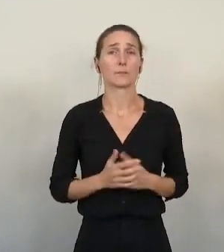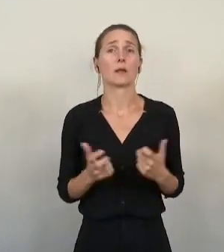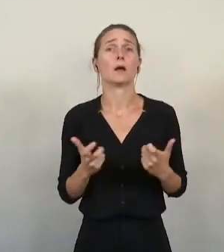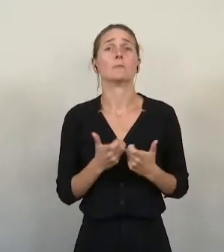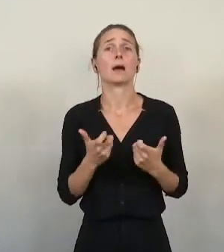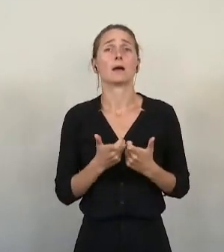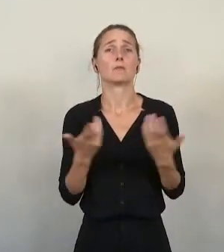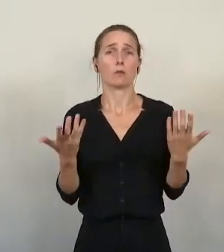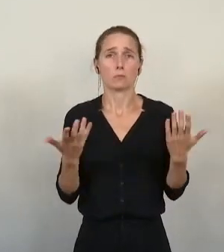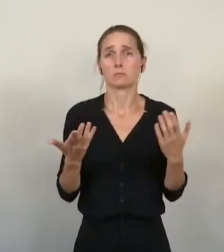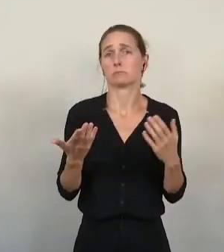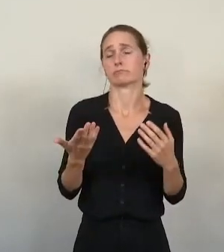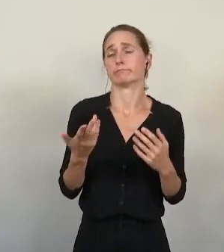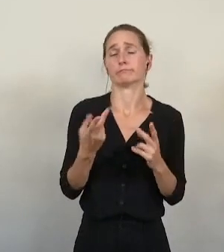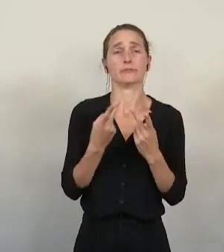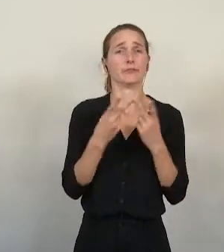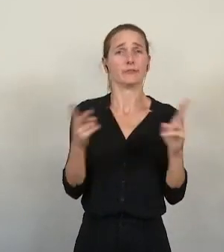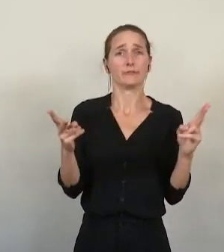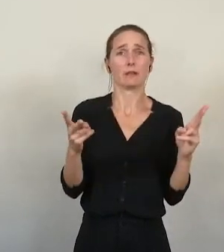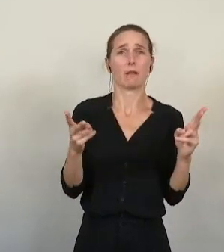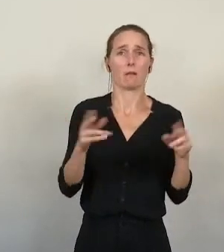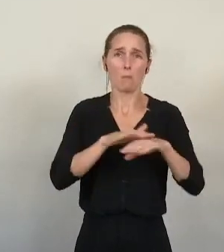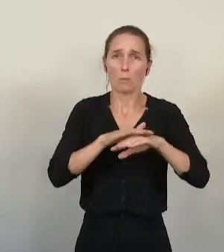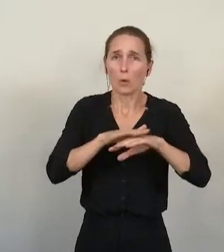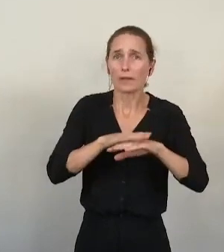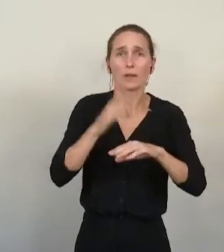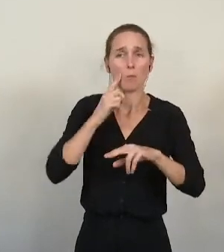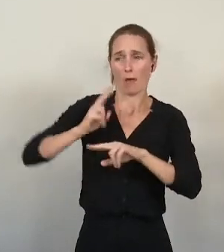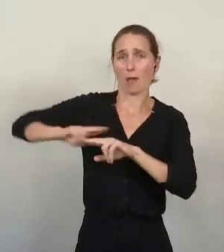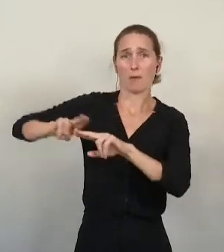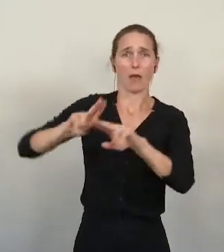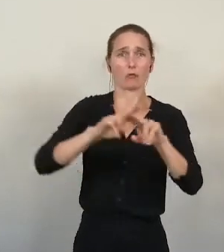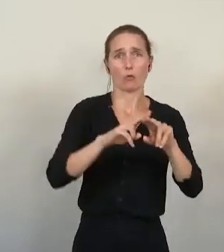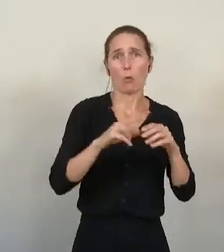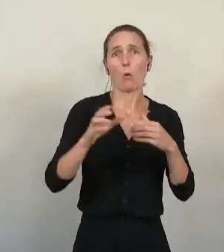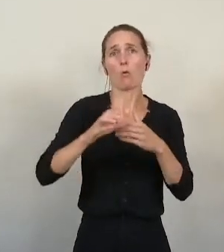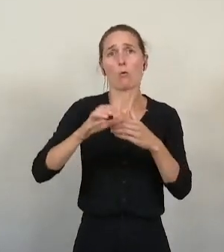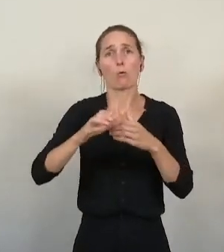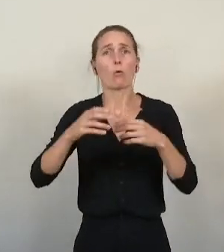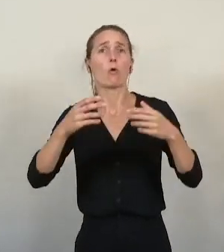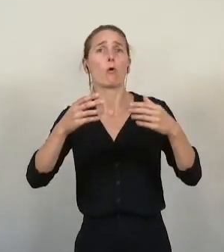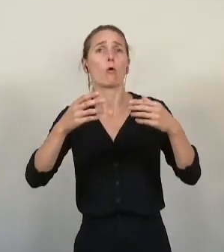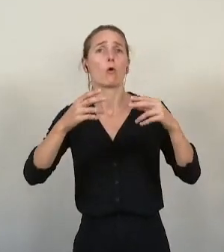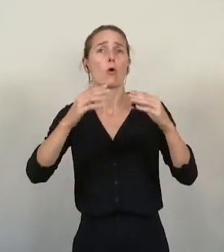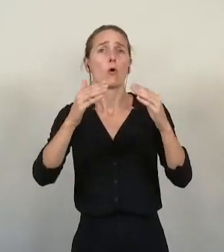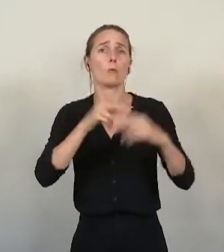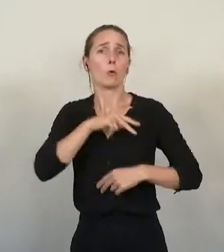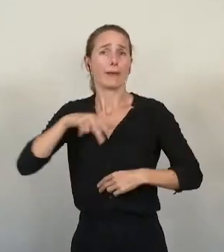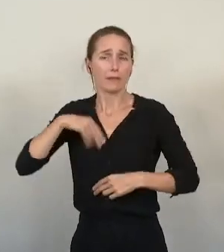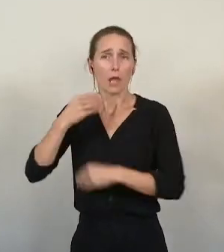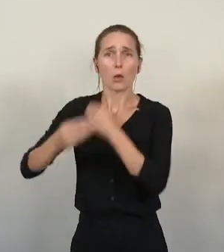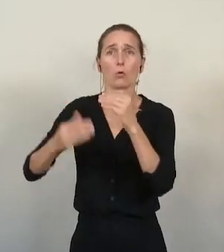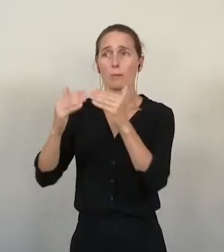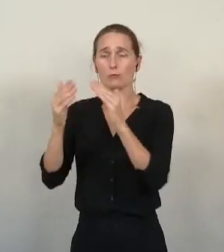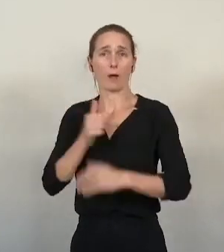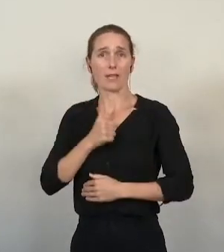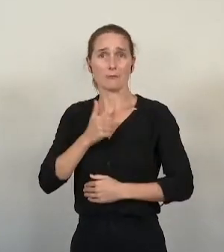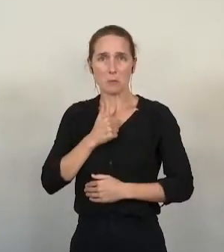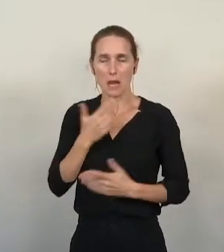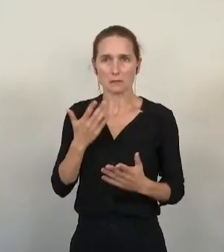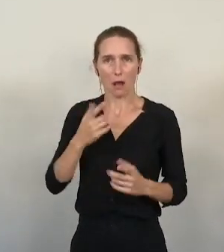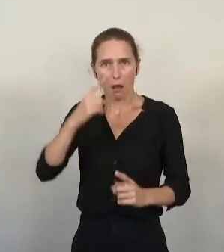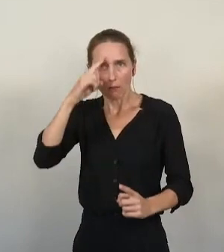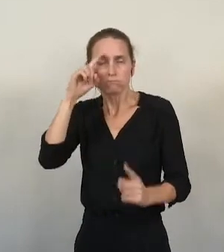de rénovation énergétique, des copropriétés et des maisons individuelles. Entre 2010 et 2021, environ